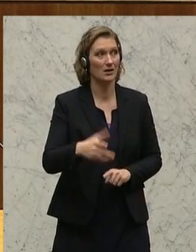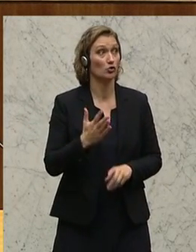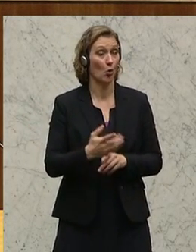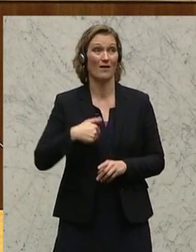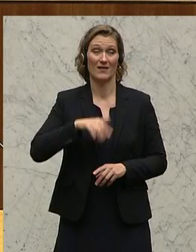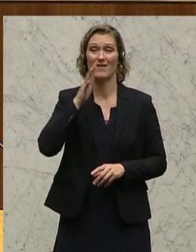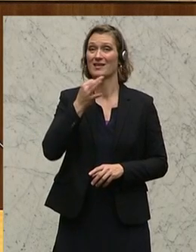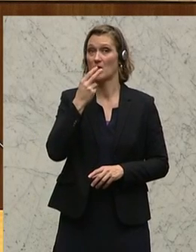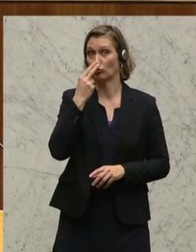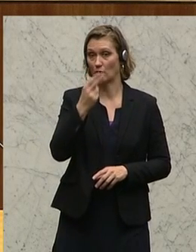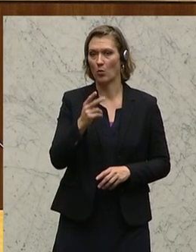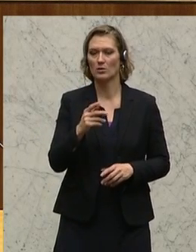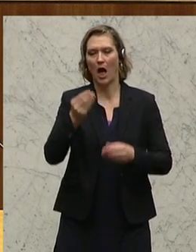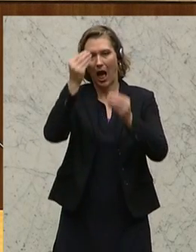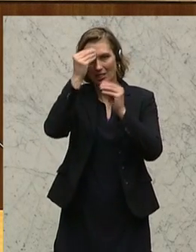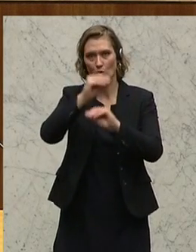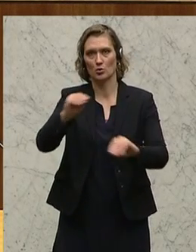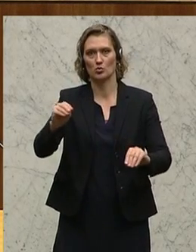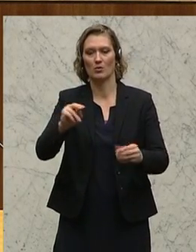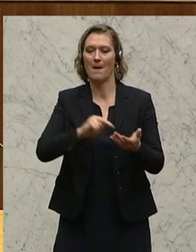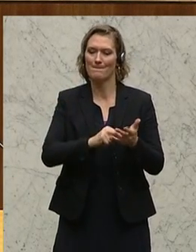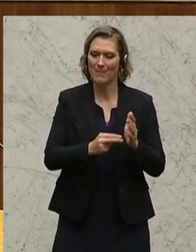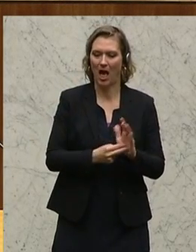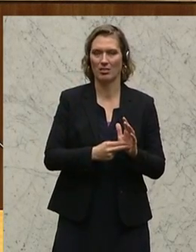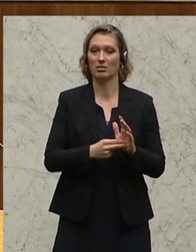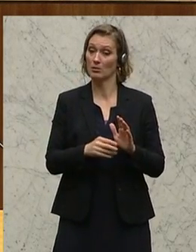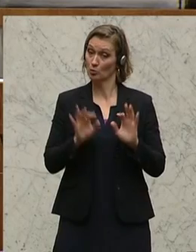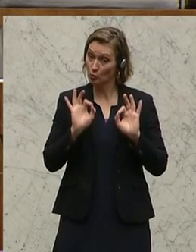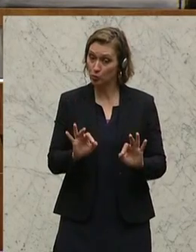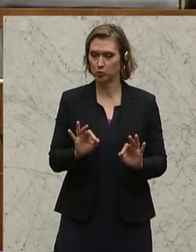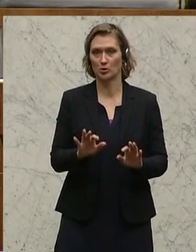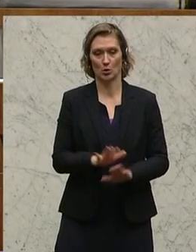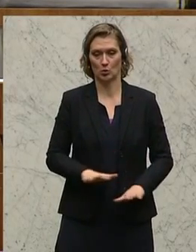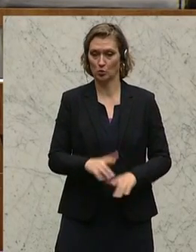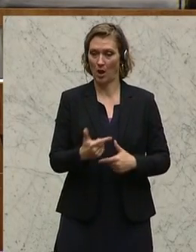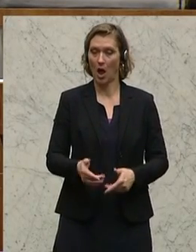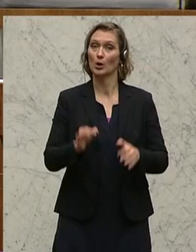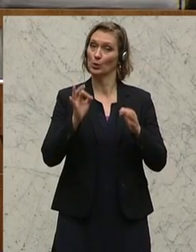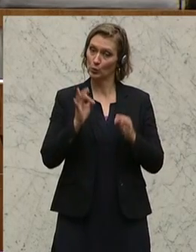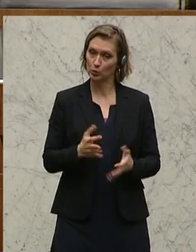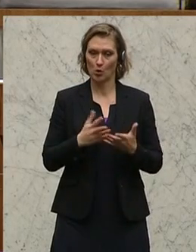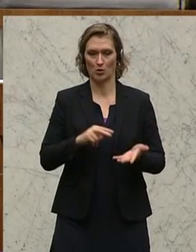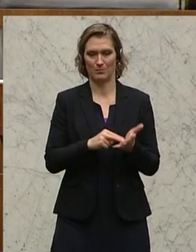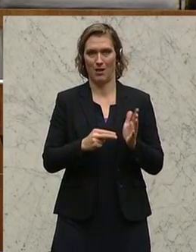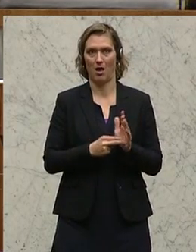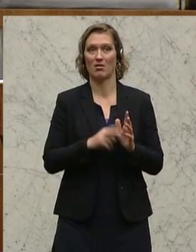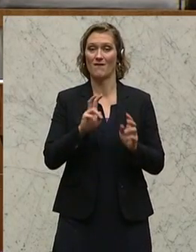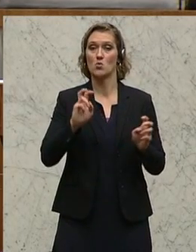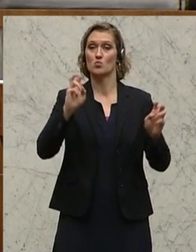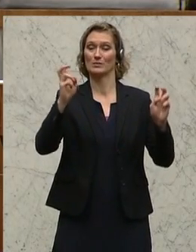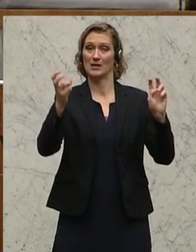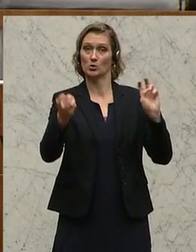wie diese Ankündigungen, Pläne, die dem Grunde nach gut sind, große Pläne, dann tatsächlich im Rahmen der